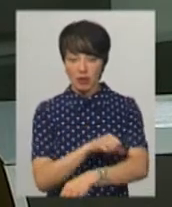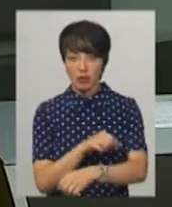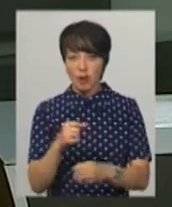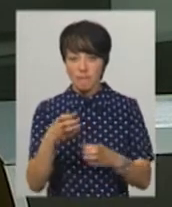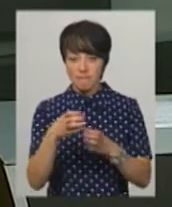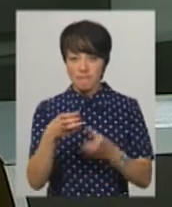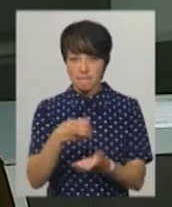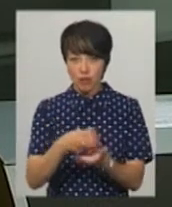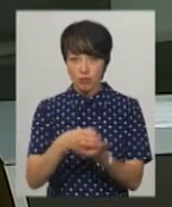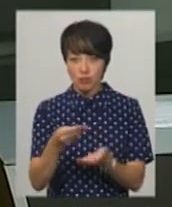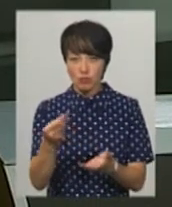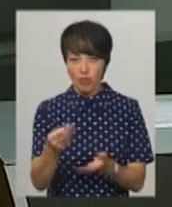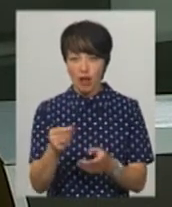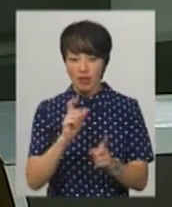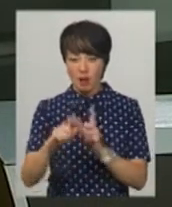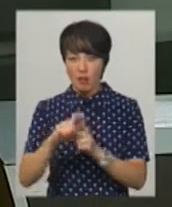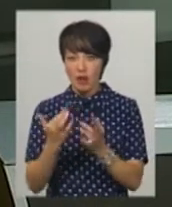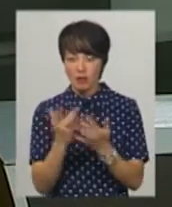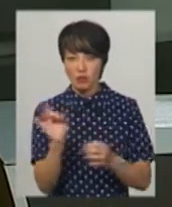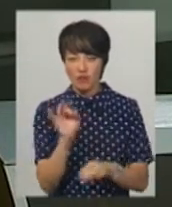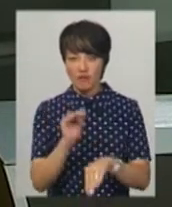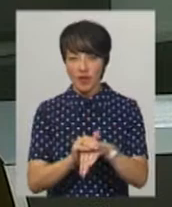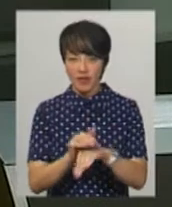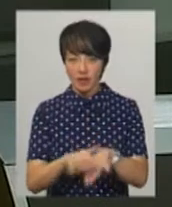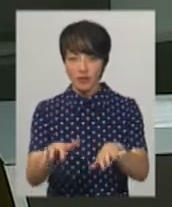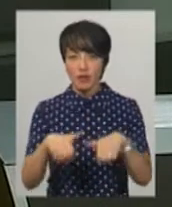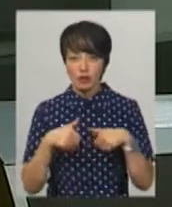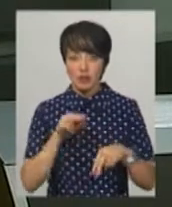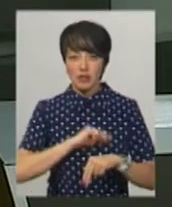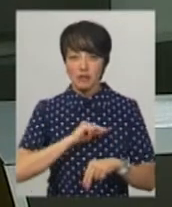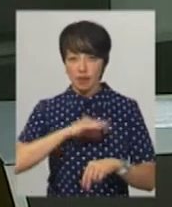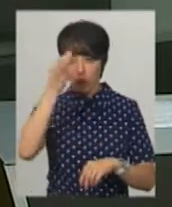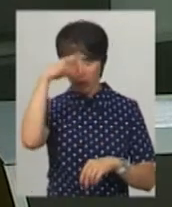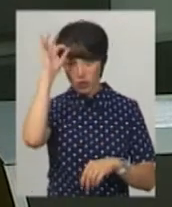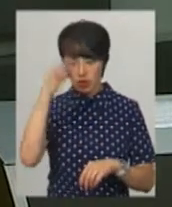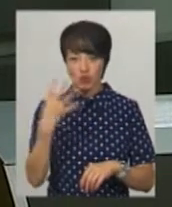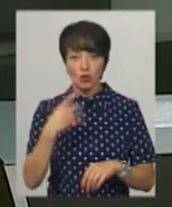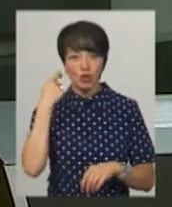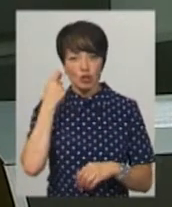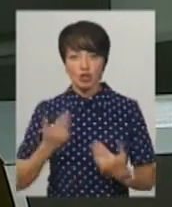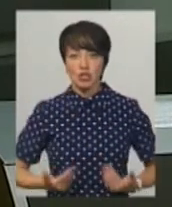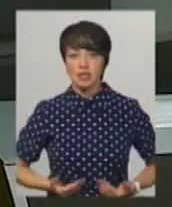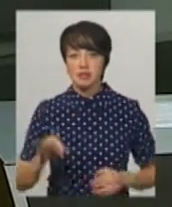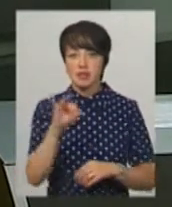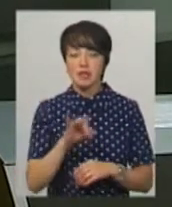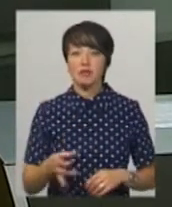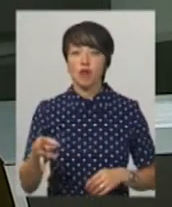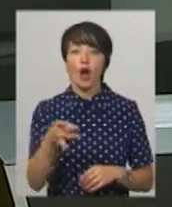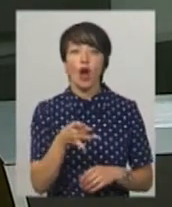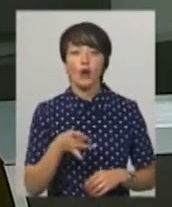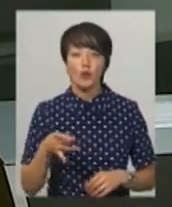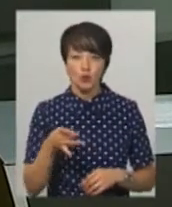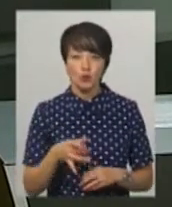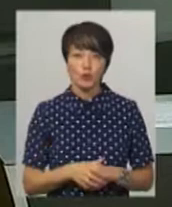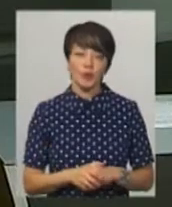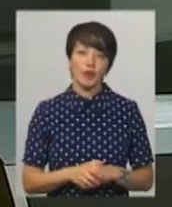порухом та близько 500 набоїв різного калібру виявили та вилучили працівники поліції у 40-річного жителя із Яславського району, що